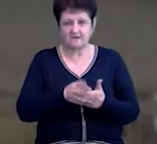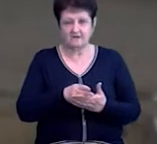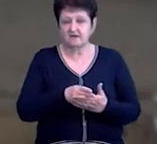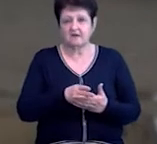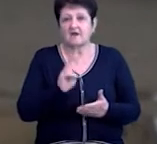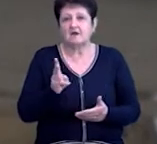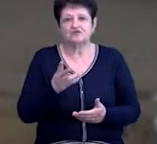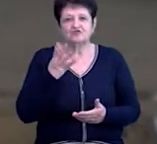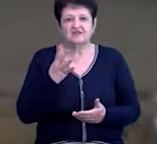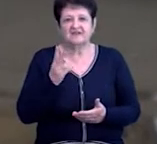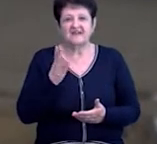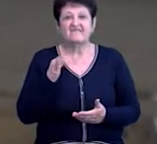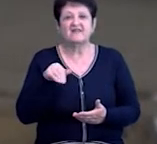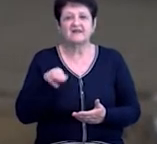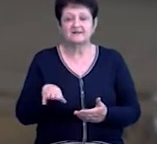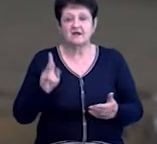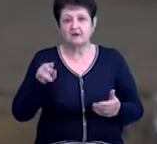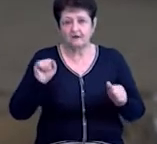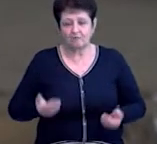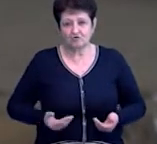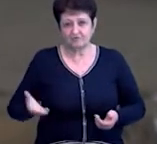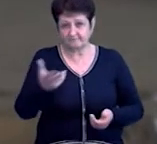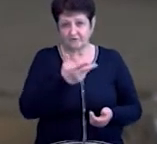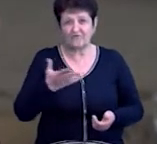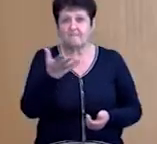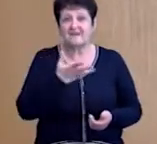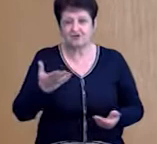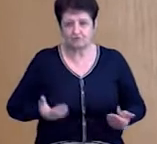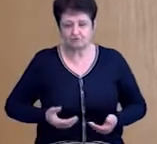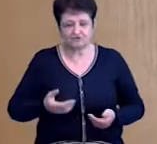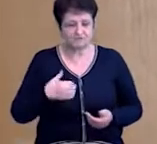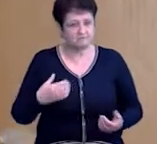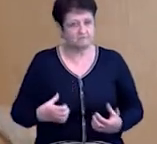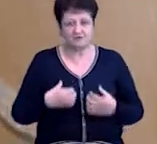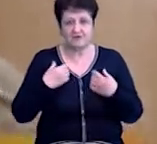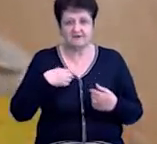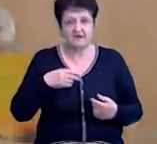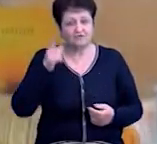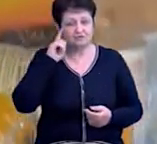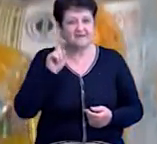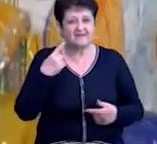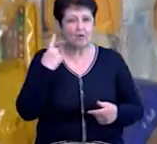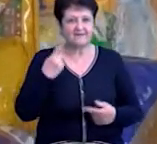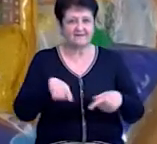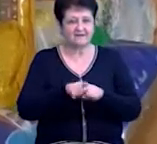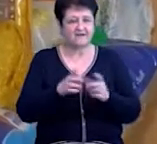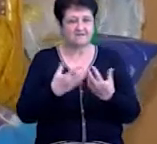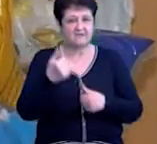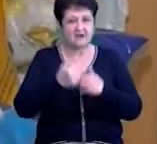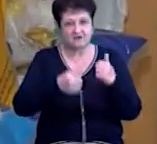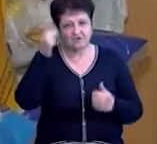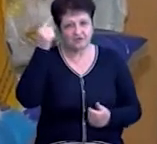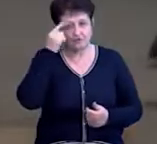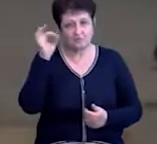квадрата, мені кажуть. Як там можна жити в п'ятерон? Для мене це шок. Я думаю, це не одна така сім'я, я думаю, їх багато. Кожен думає,